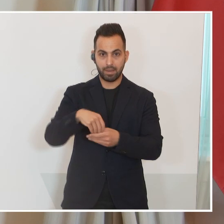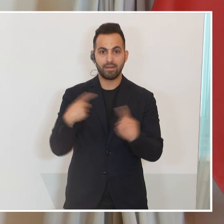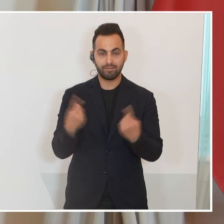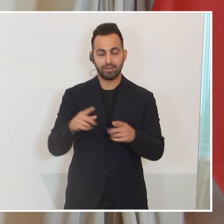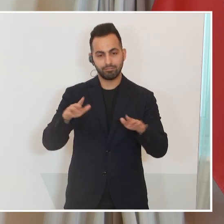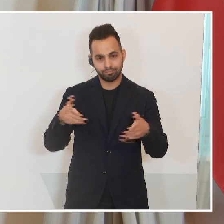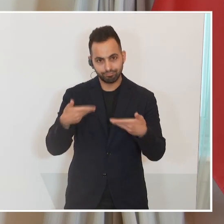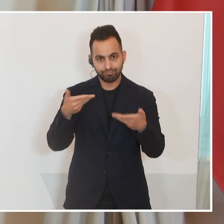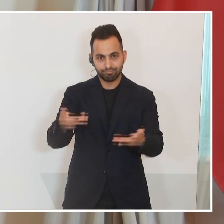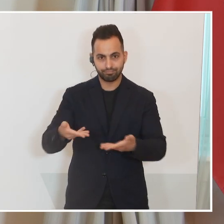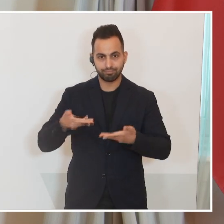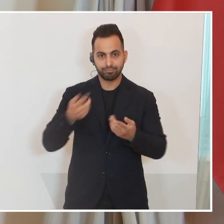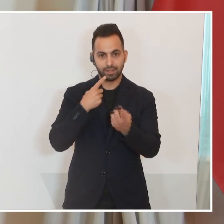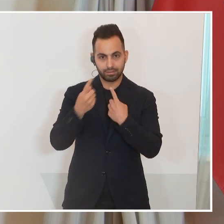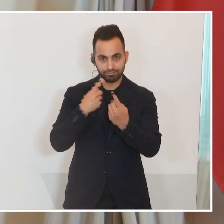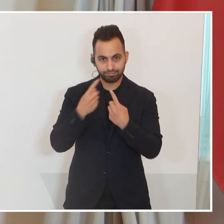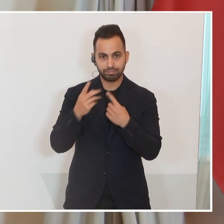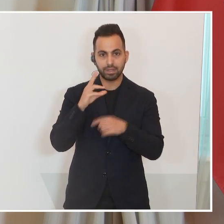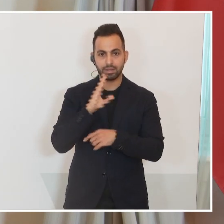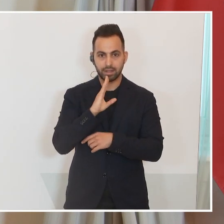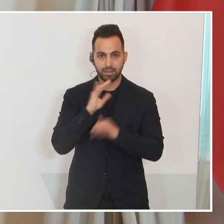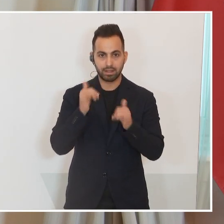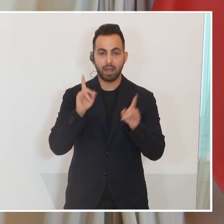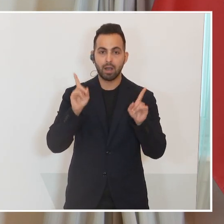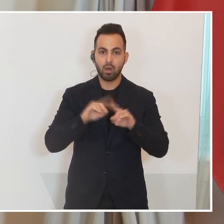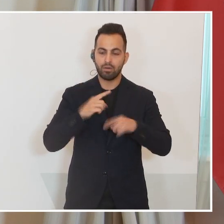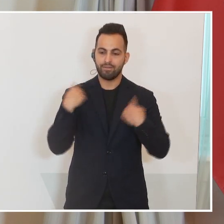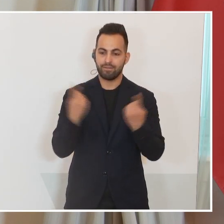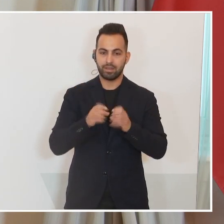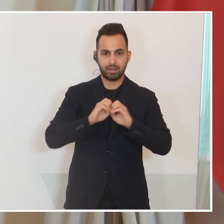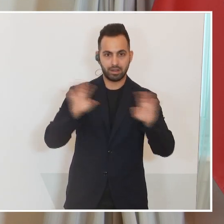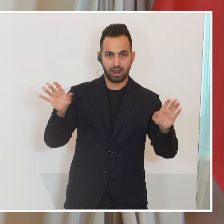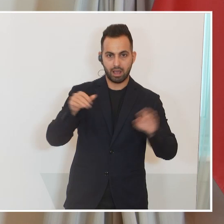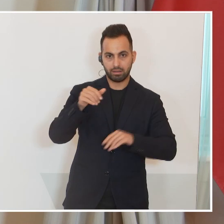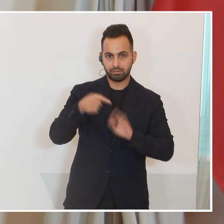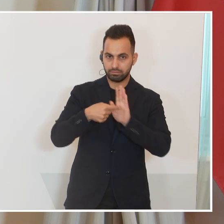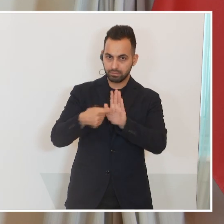aber auch eine klare Meinung haben, wenn es darum geht, den Aggressor zu benennen.